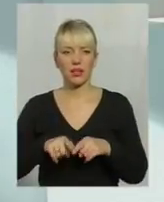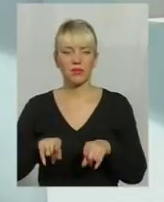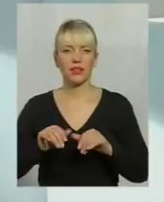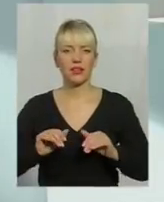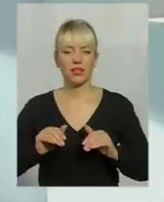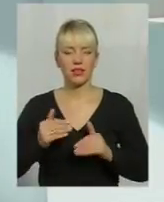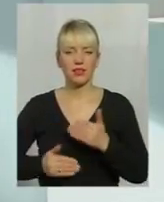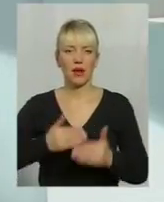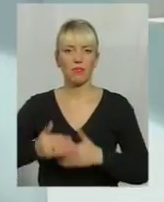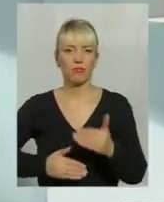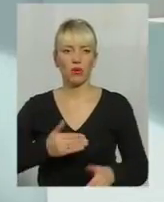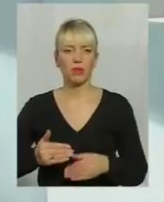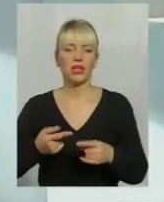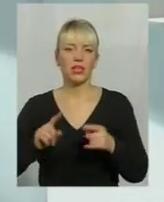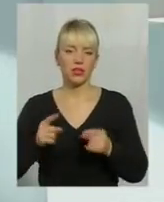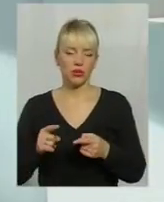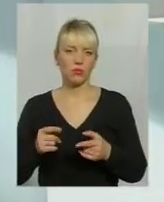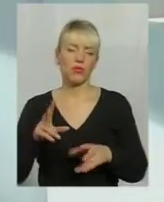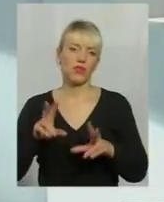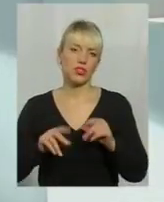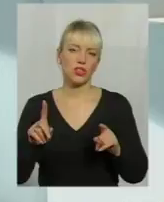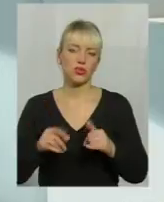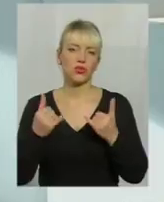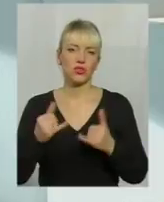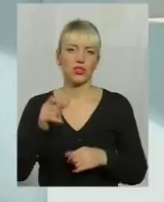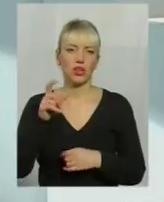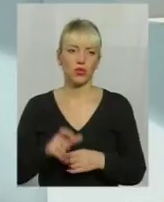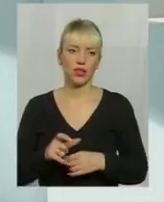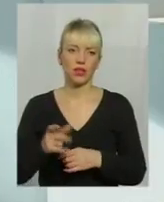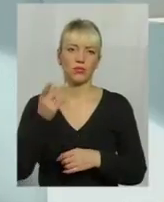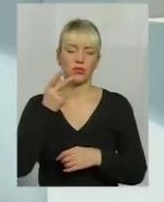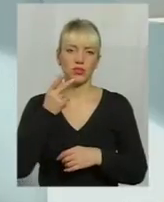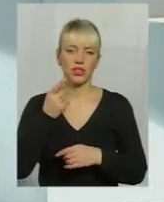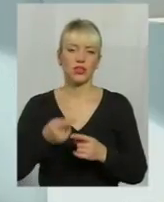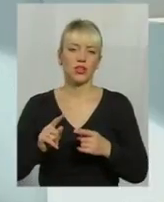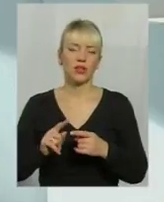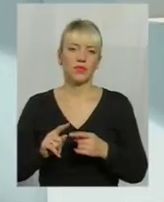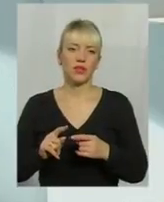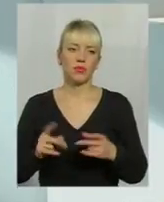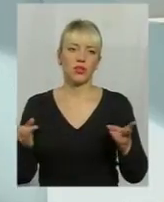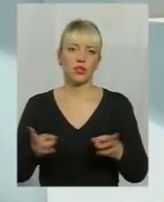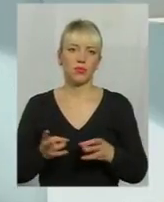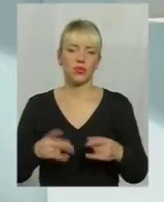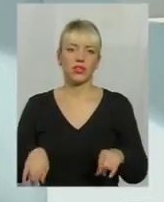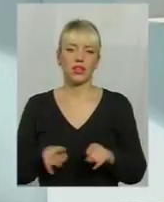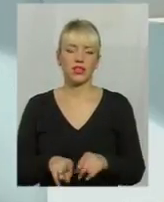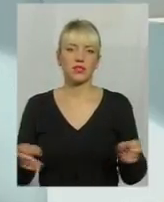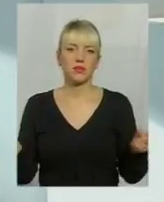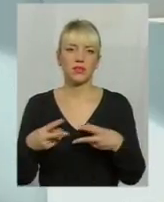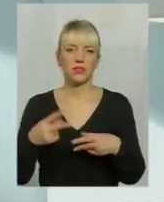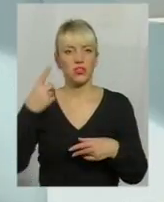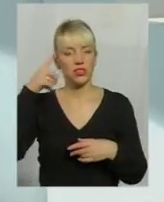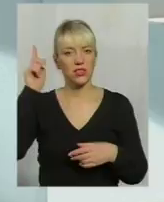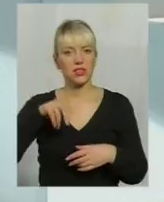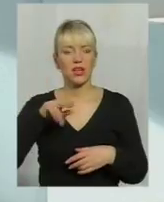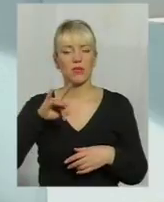Тому, в принципі, вважаю, що сучасна людина постійно певною мірою потребує таких специфічних знань про